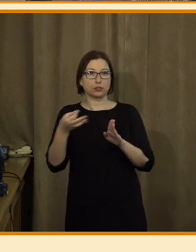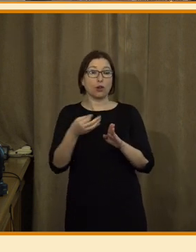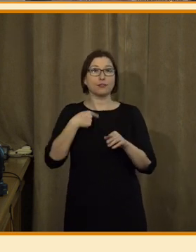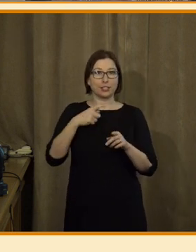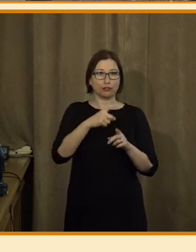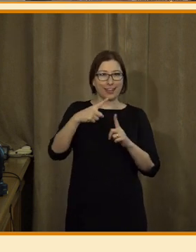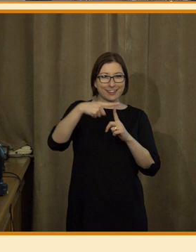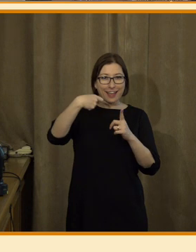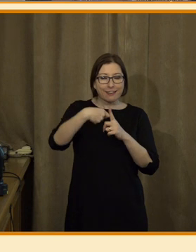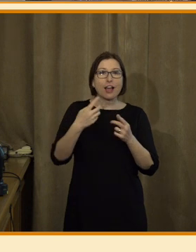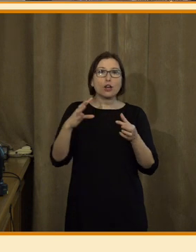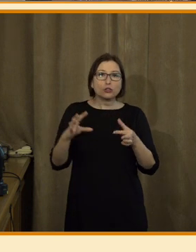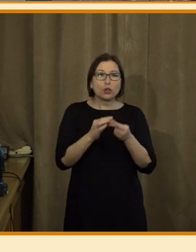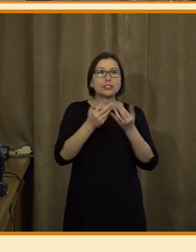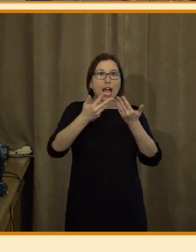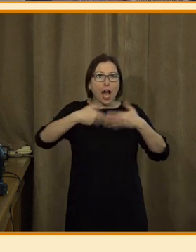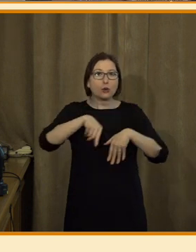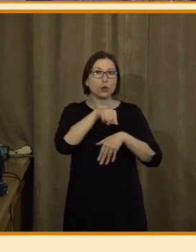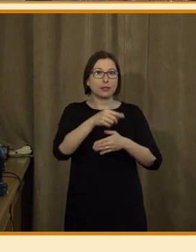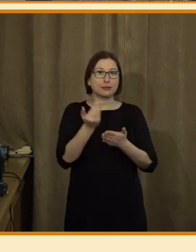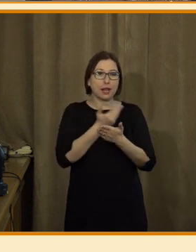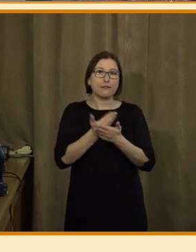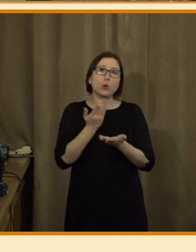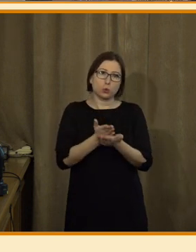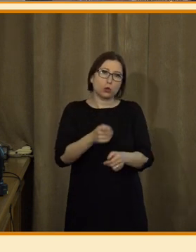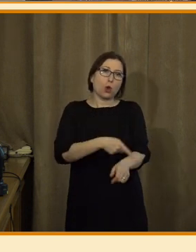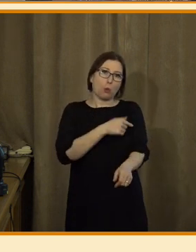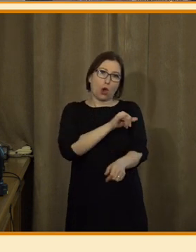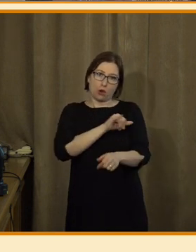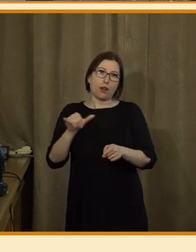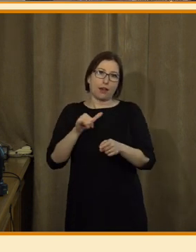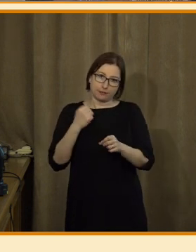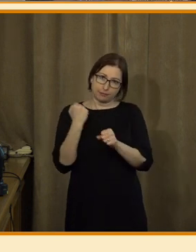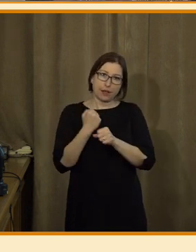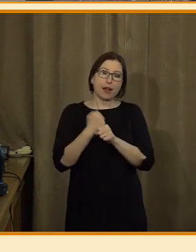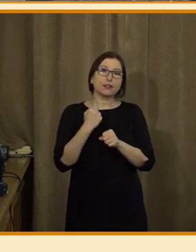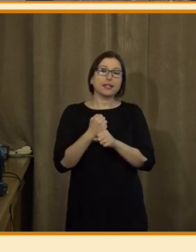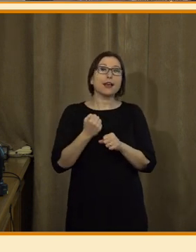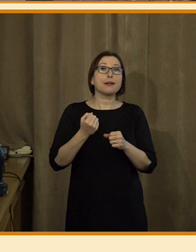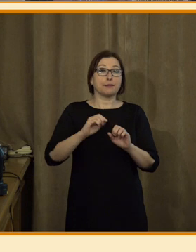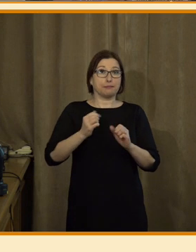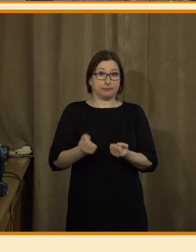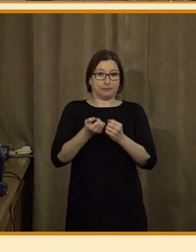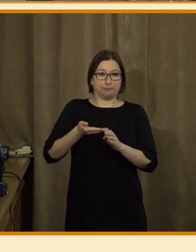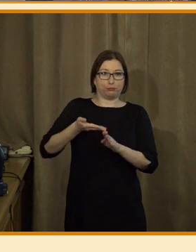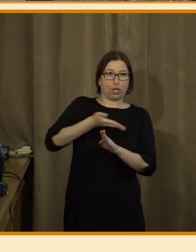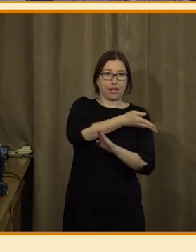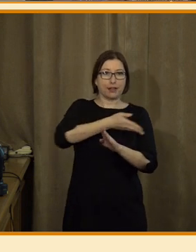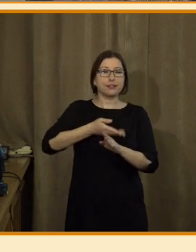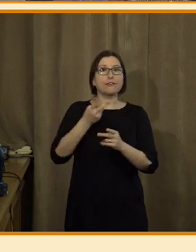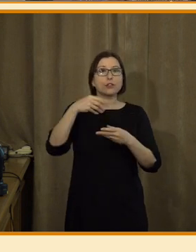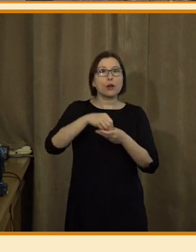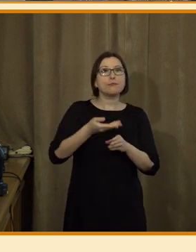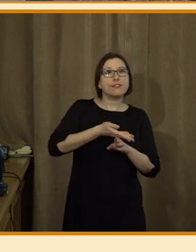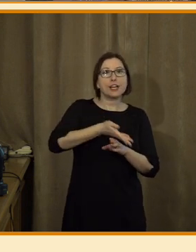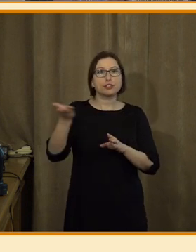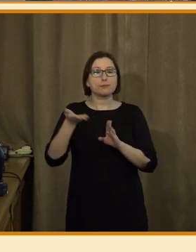vlastně na poli automatizace tvorby zpravodajství pracujeme už další dobu. Ta doba předtím, než byl zveřejněn